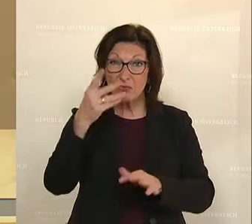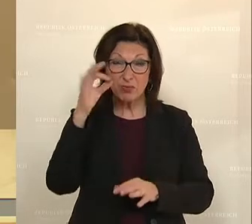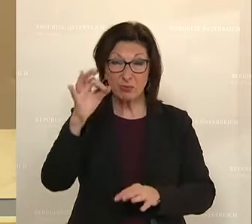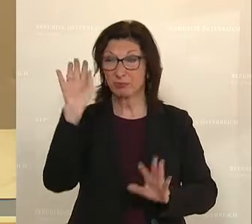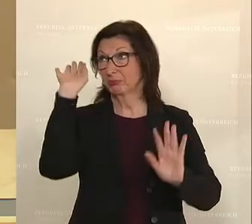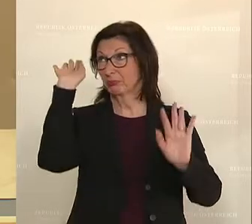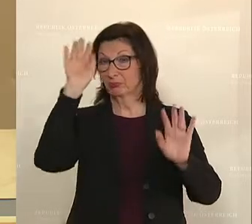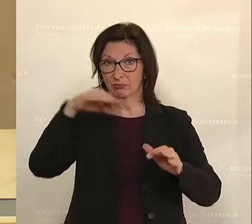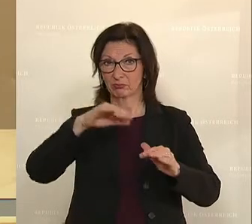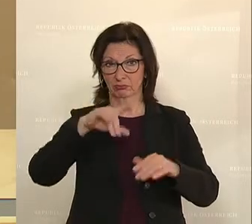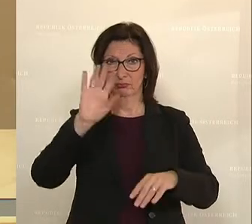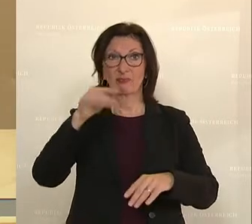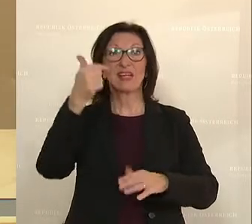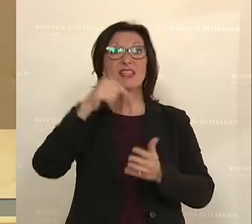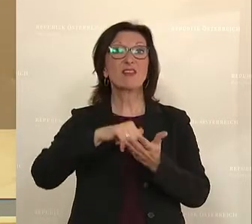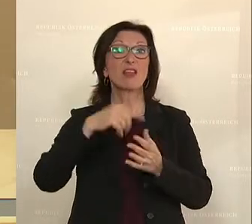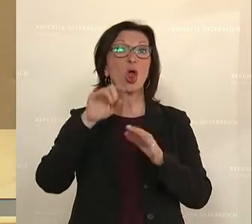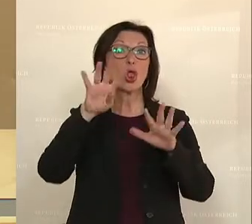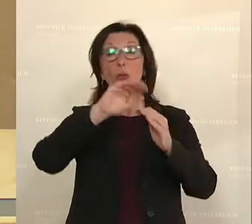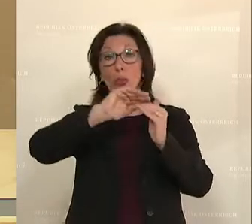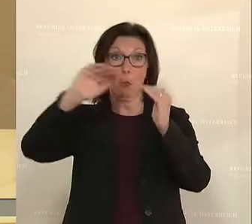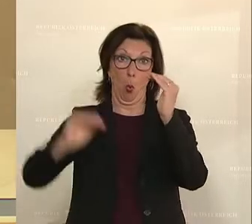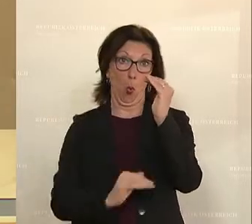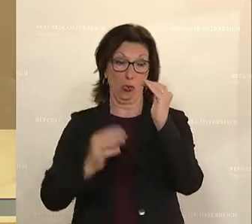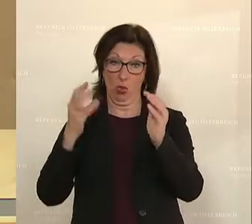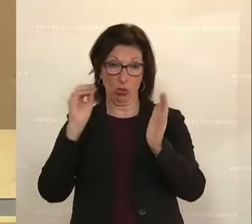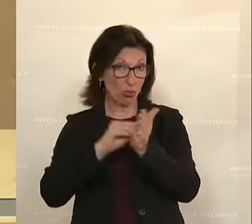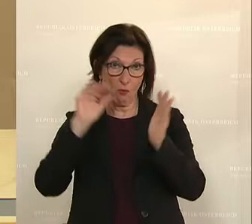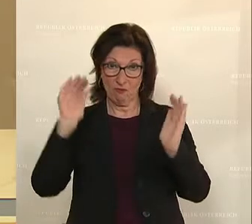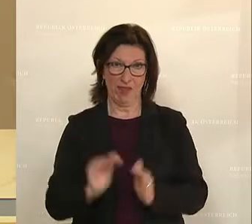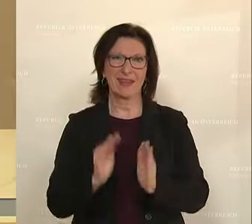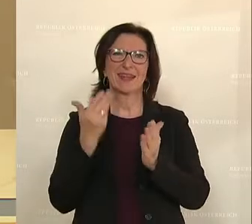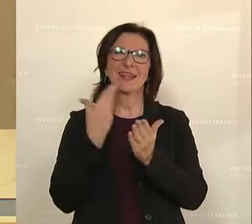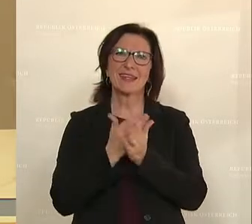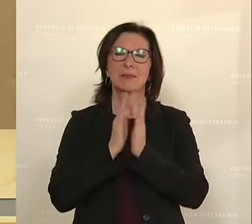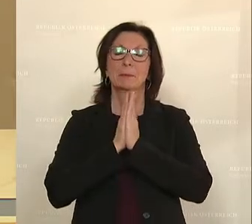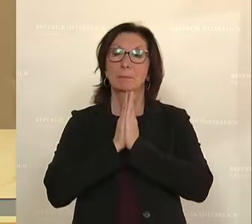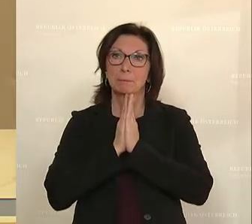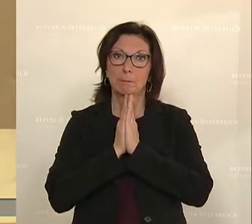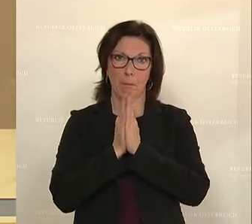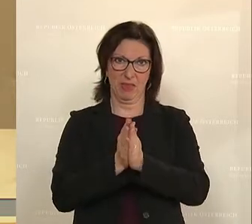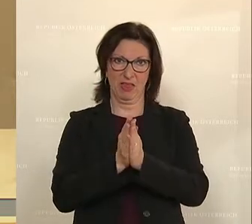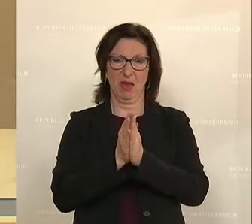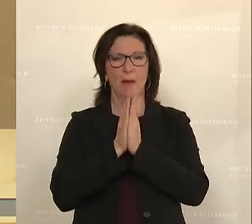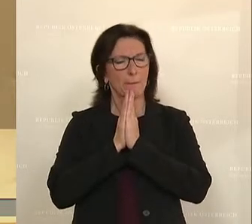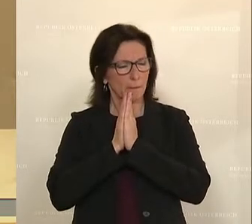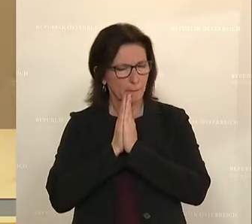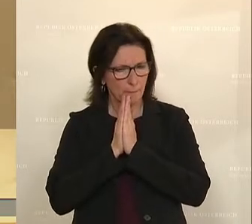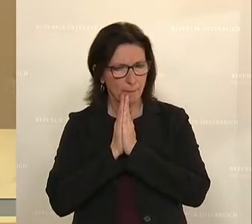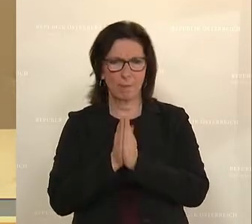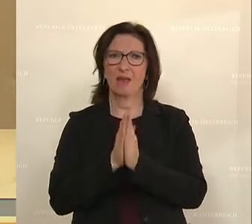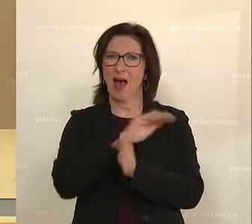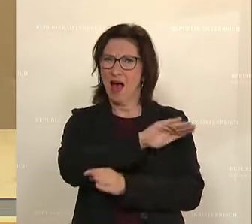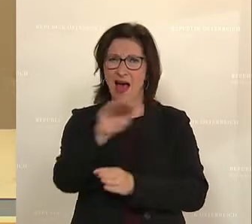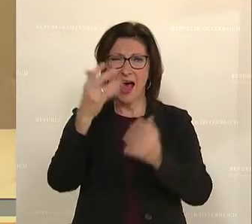liegt sogar noch unter dem Wert von 2019. Deshalb bitte mein Appell an alle, die zuhören,